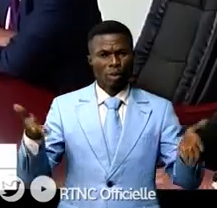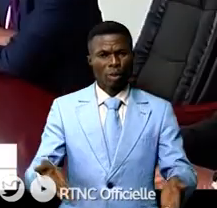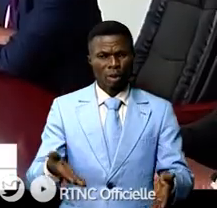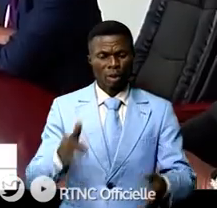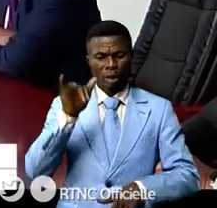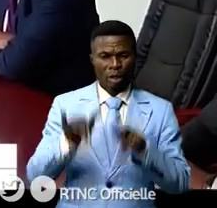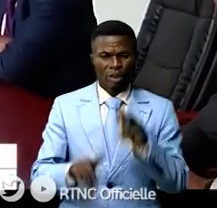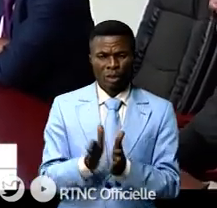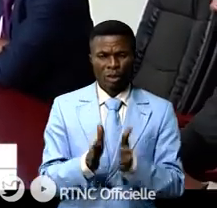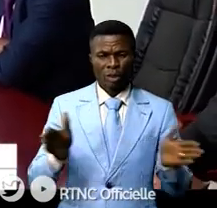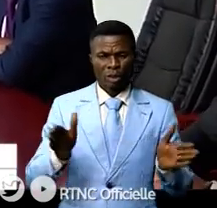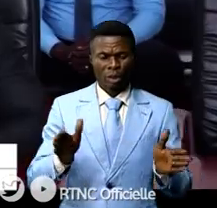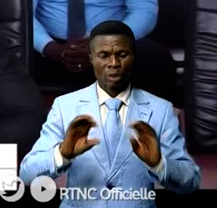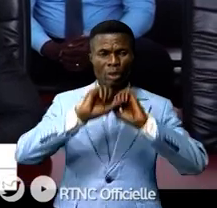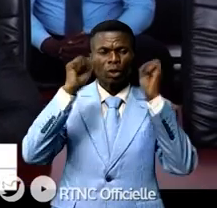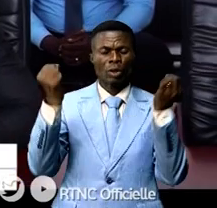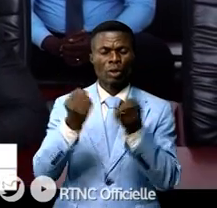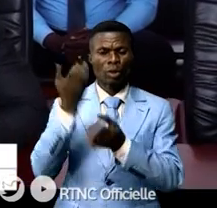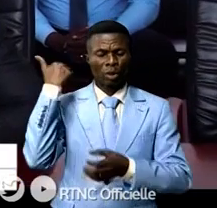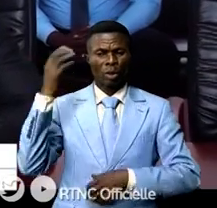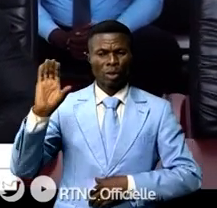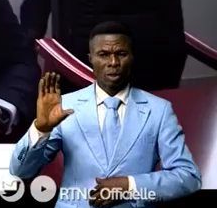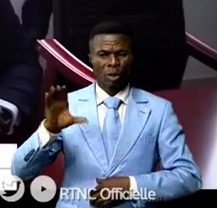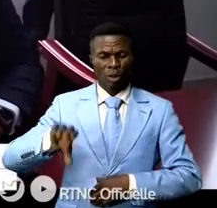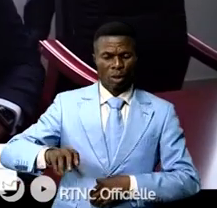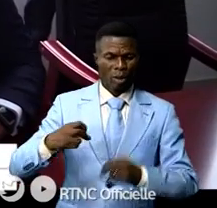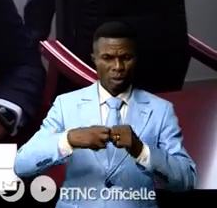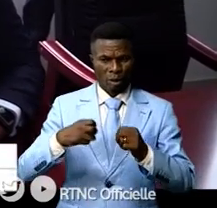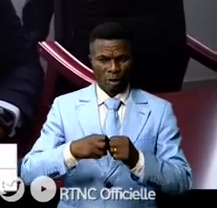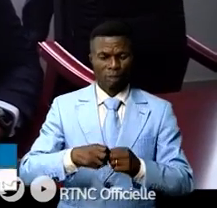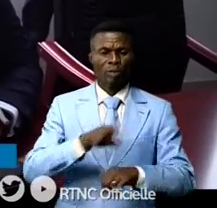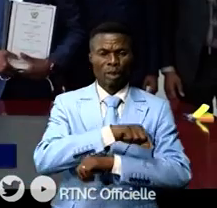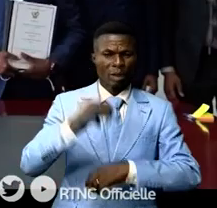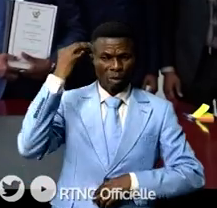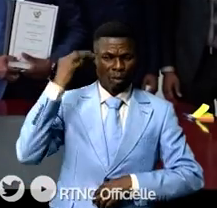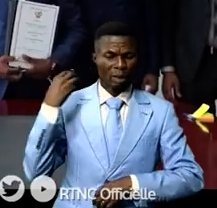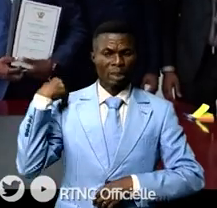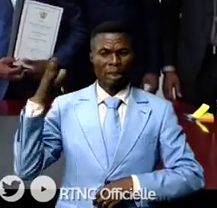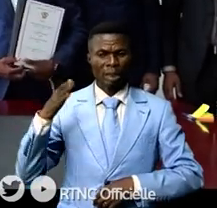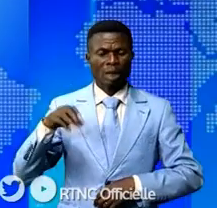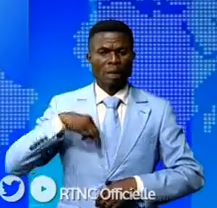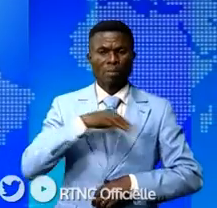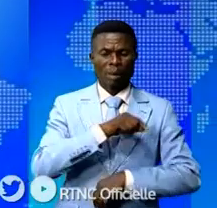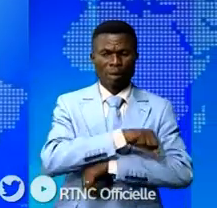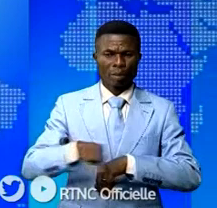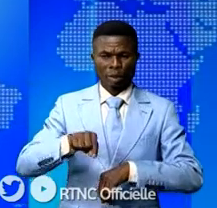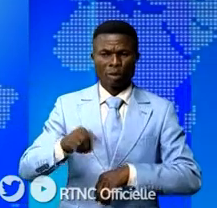du secrétaire général aux Hydrocarbures, du directeur des cabinets du ministre d'État et des quelques membres du cabinet.